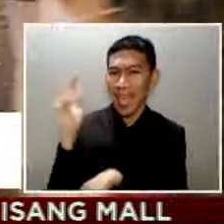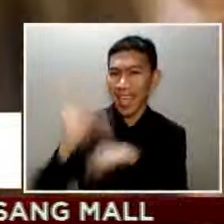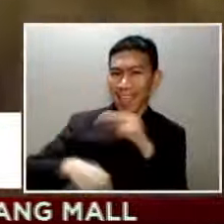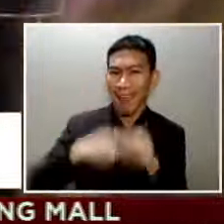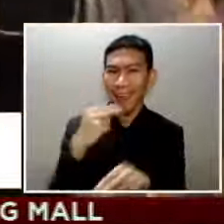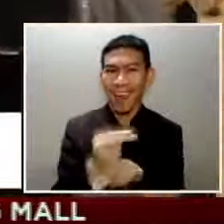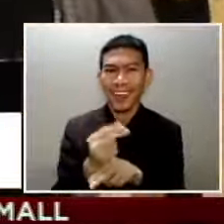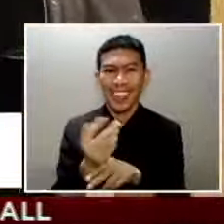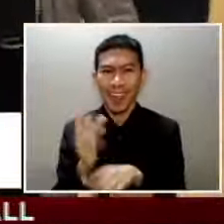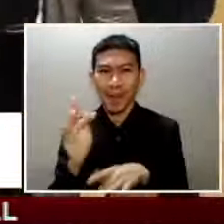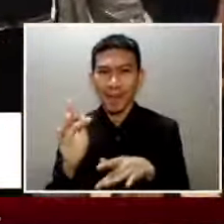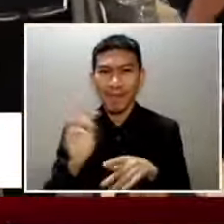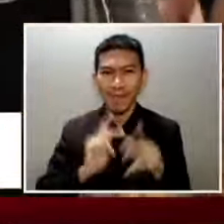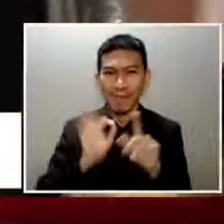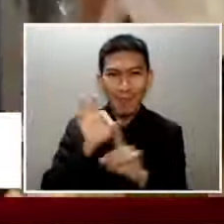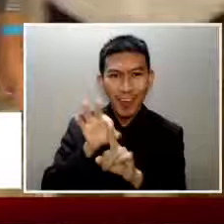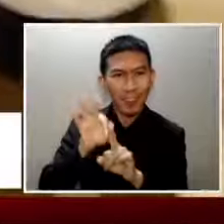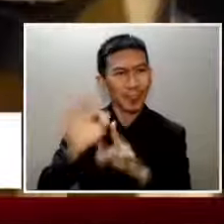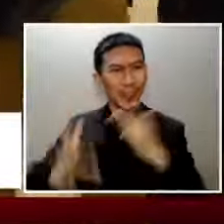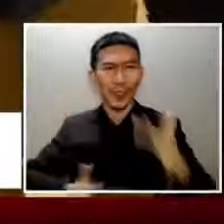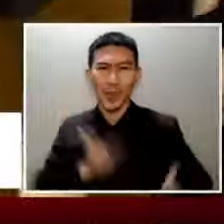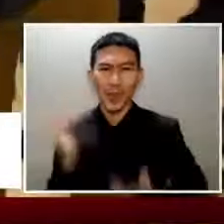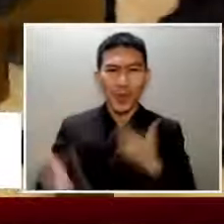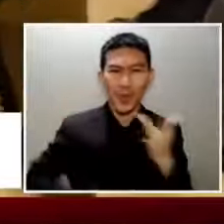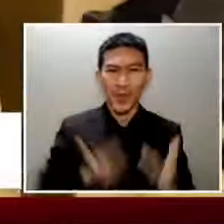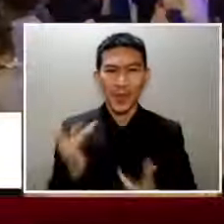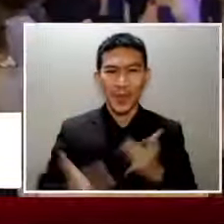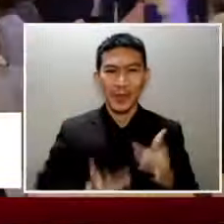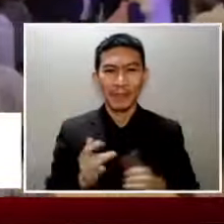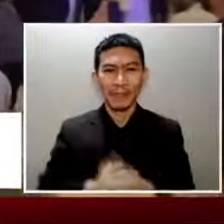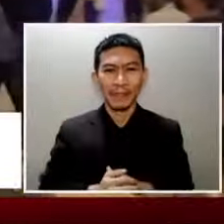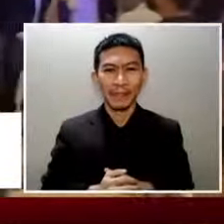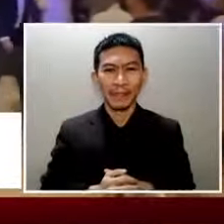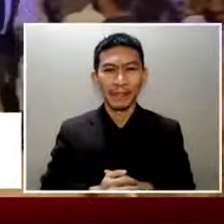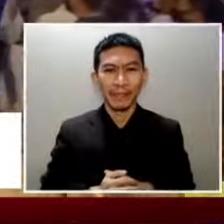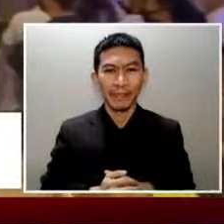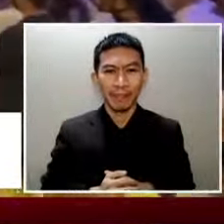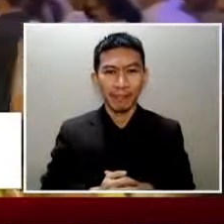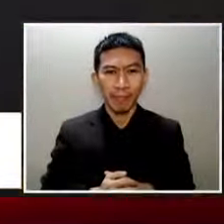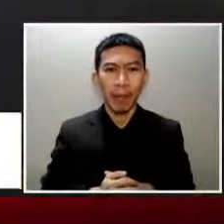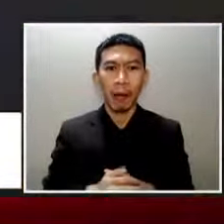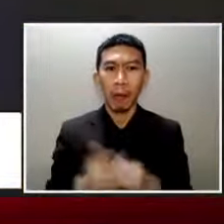ang energy ng fans. Mula Florida,